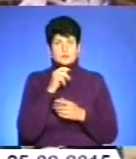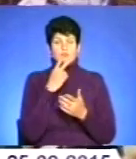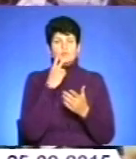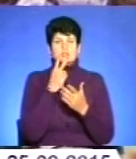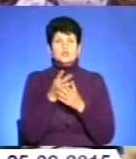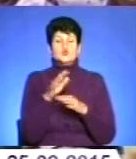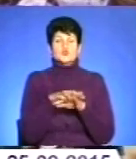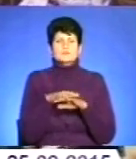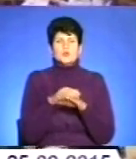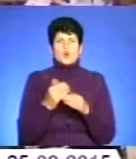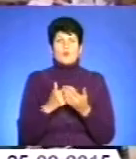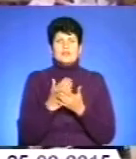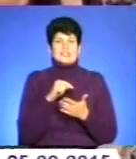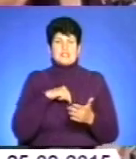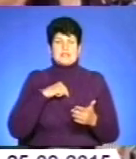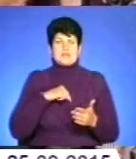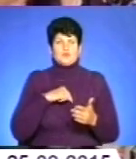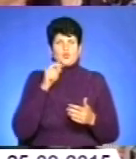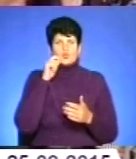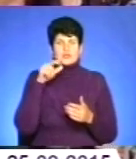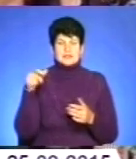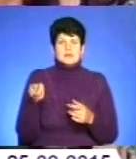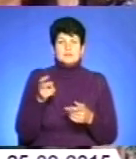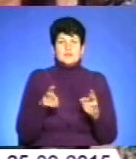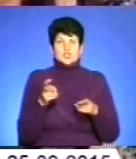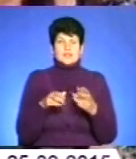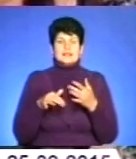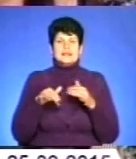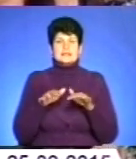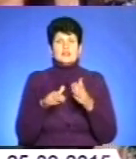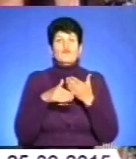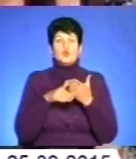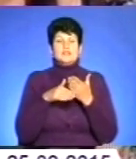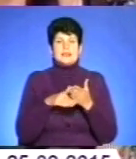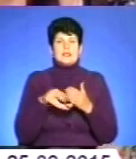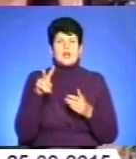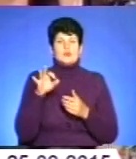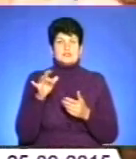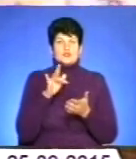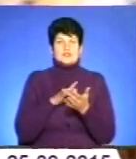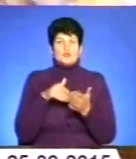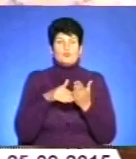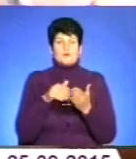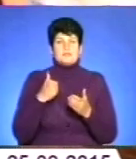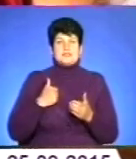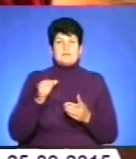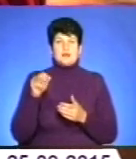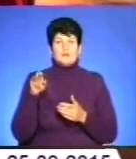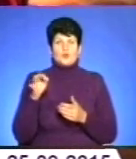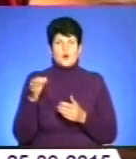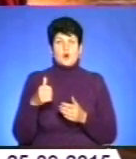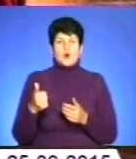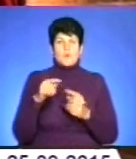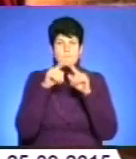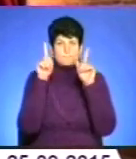суспільно-політичні настрої українців. Завітали на захід волонтери логістичного центру допомоги бійцям АТО. Портрети двох волонтерів